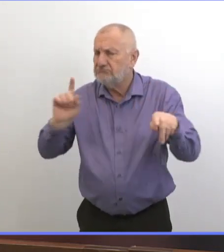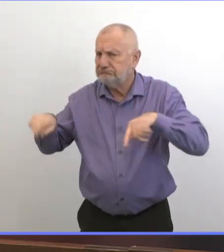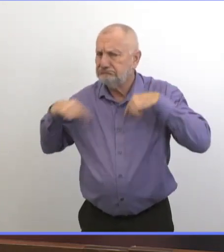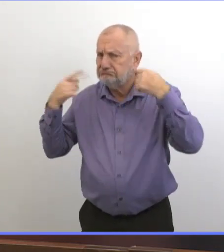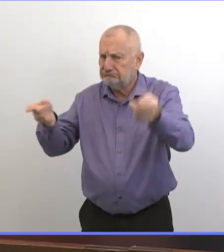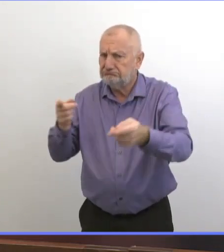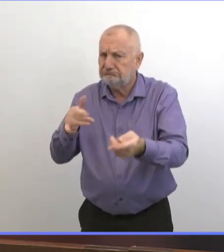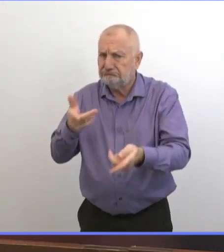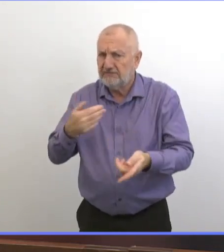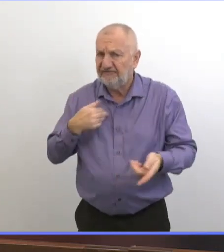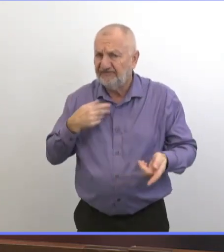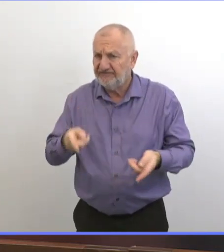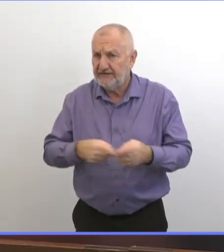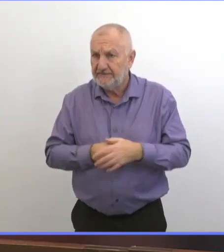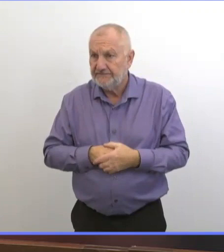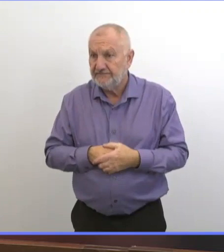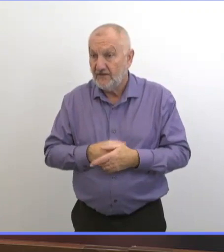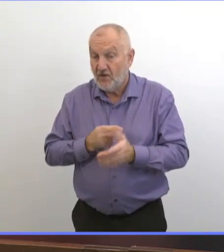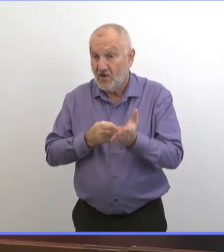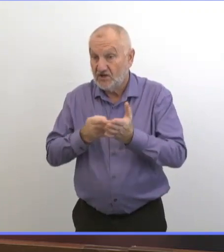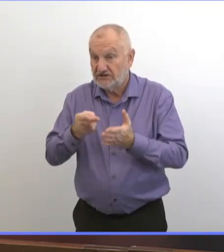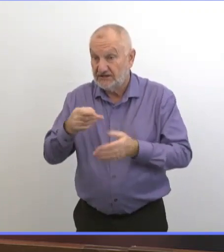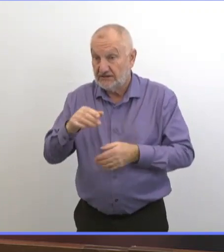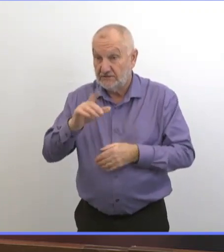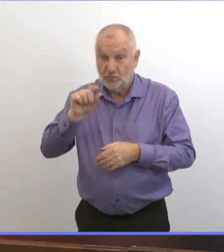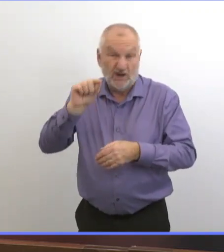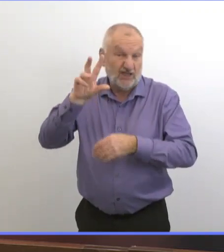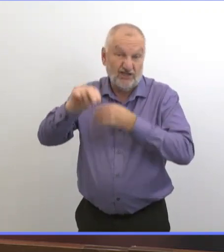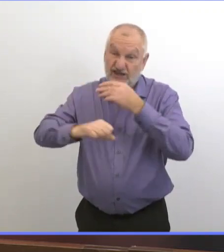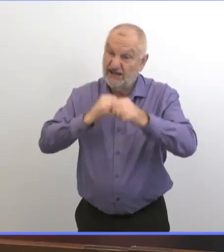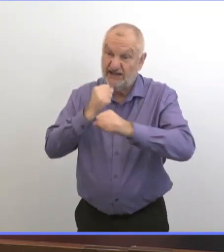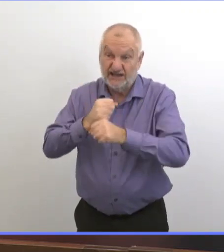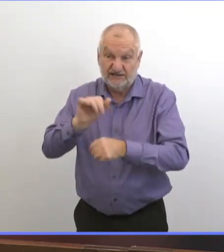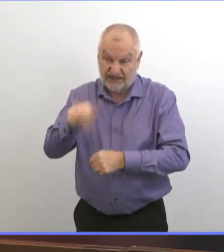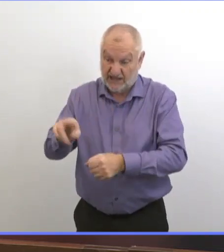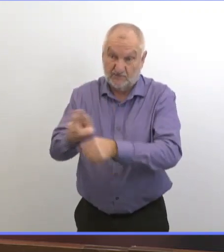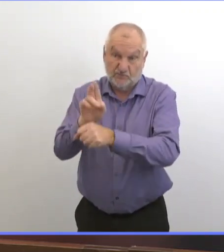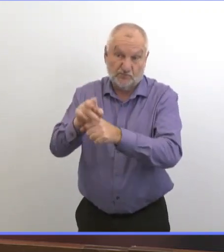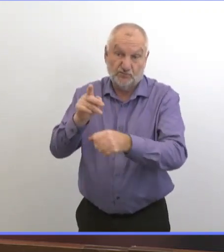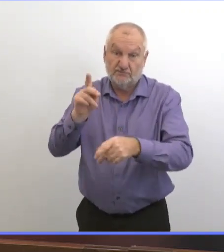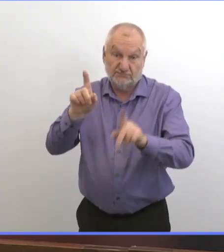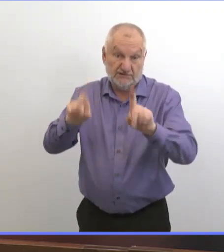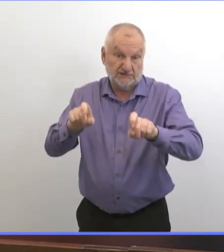Ça fait des décennies qu'on fait ce genre de tests de dépistage.